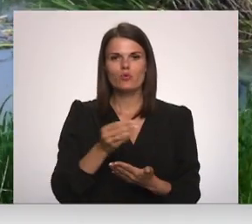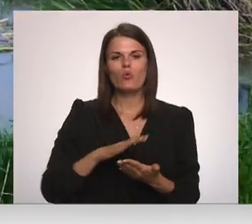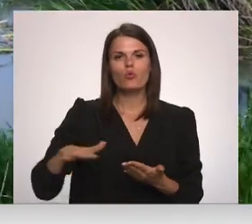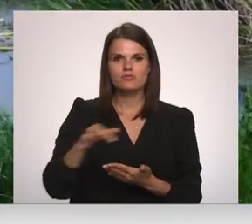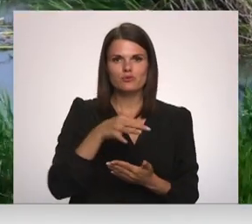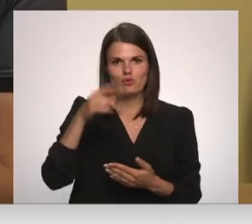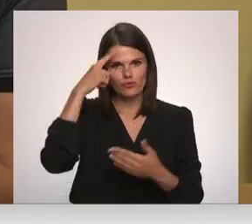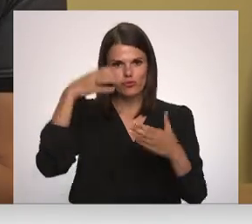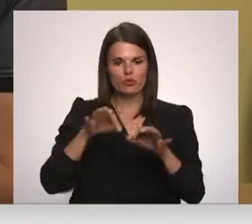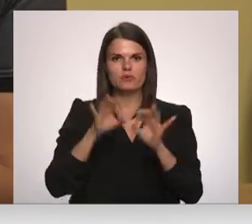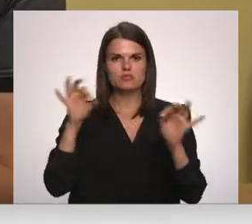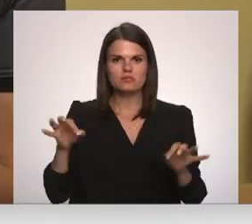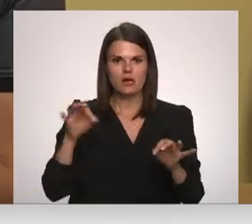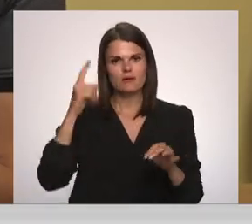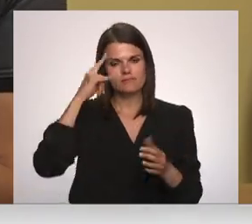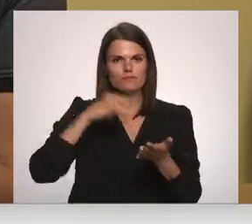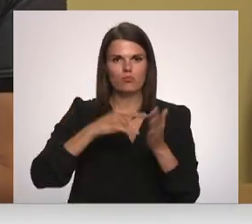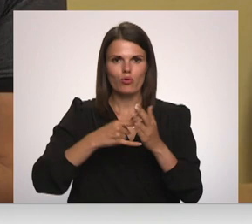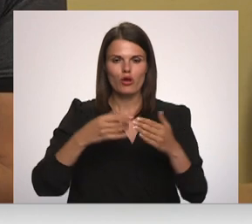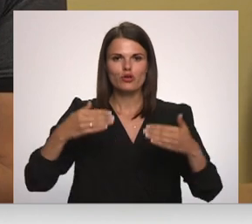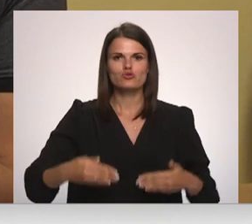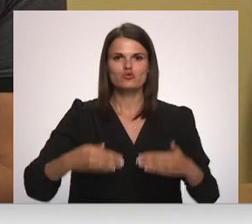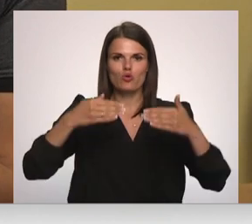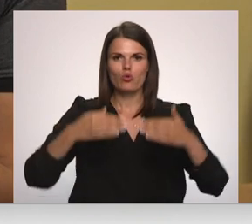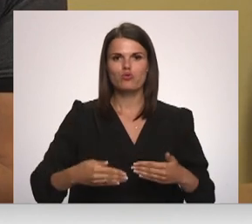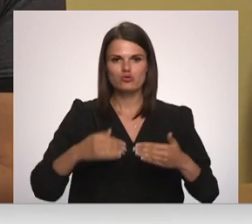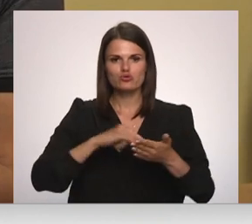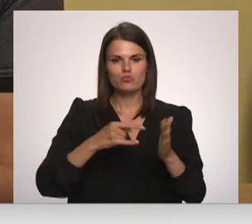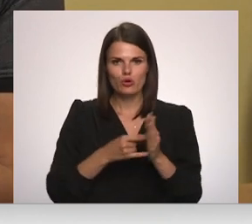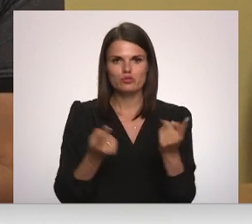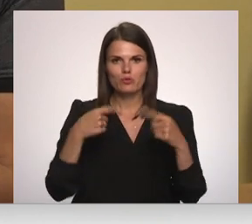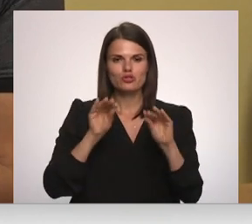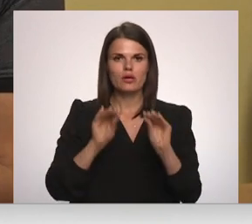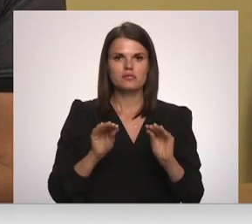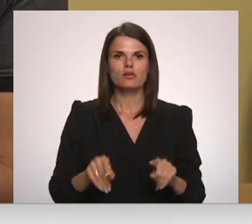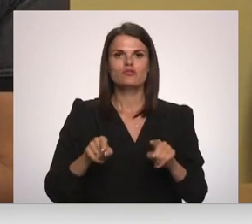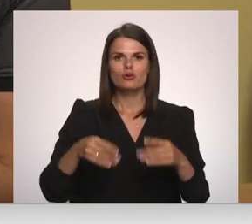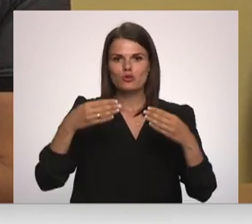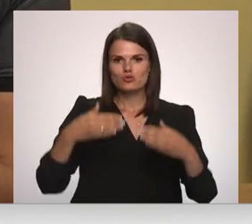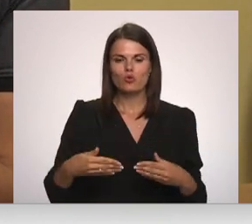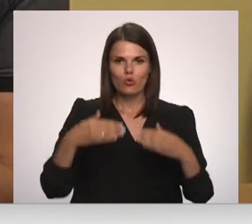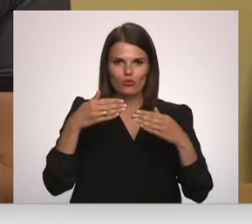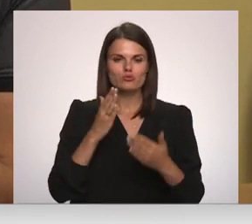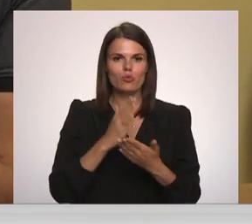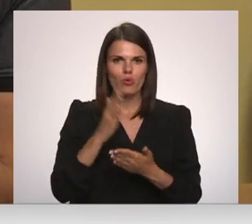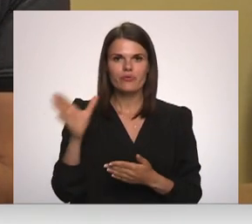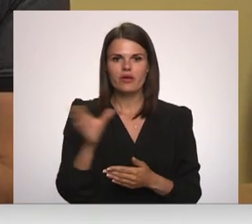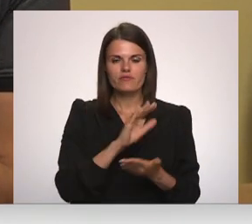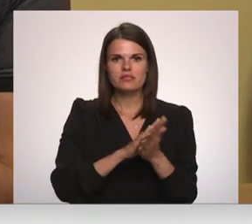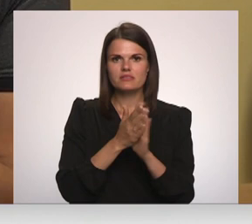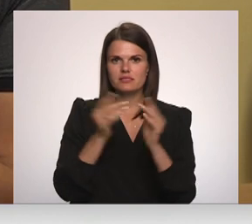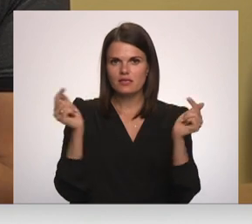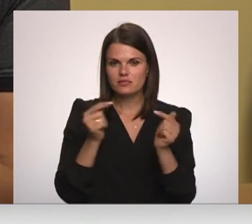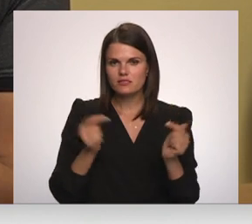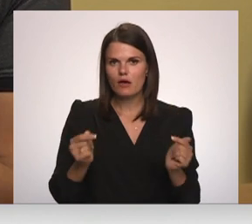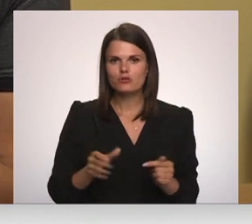izbūvus projekta. Projektēšana ir aktīva, tad projekts sēk izstrādāt šiem slūžām, noteikti visi saskaņojuši